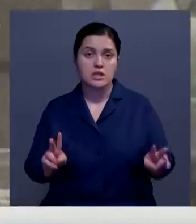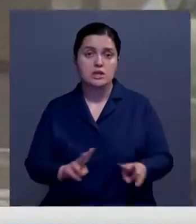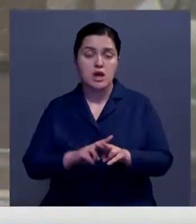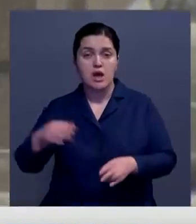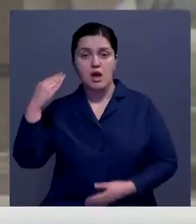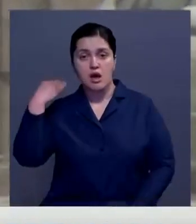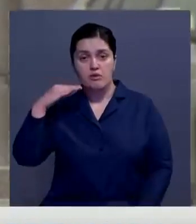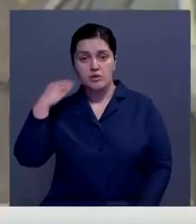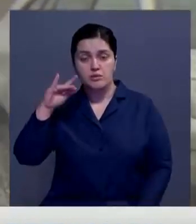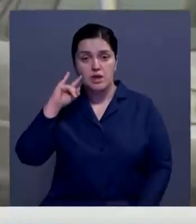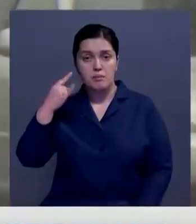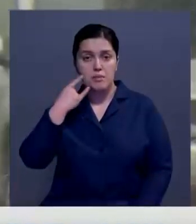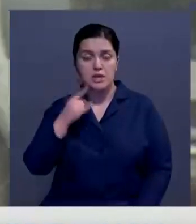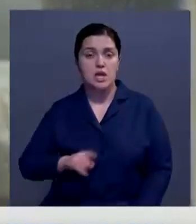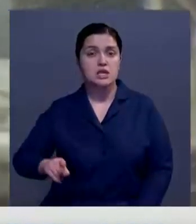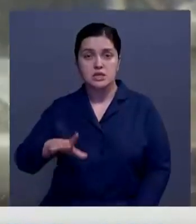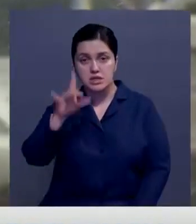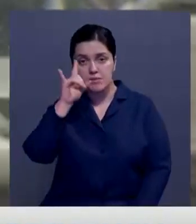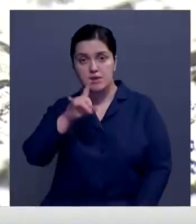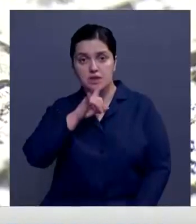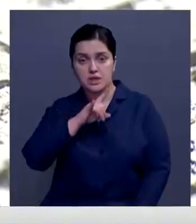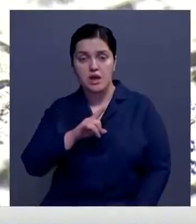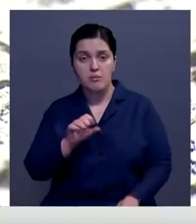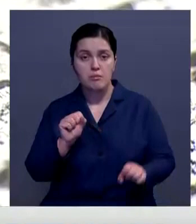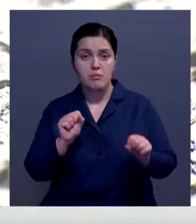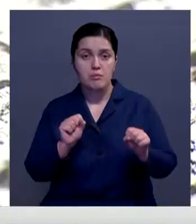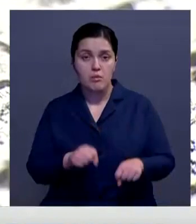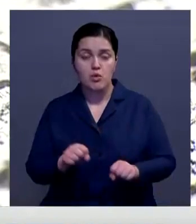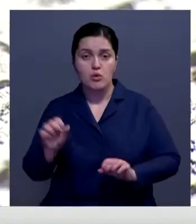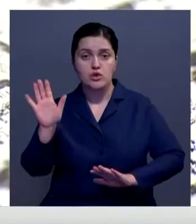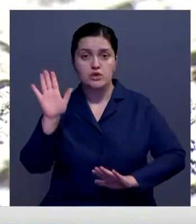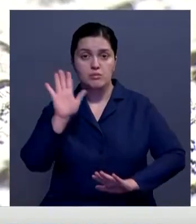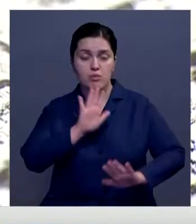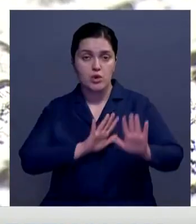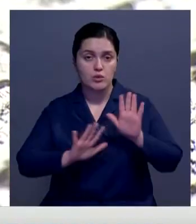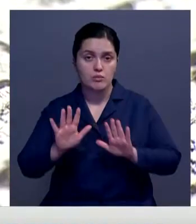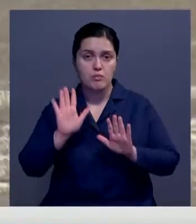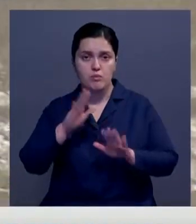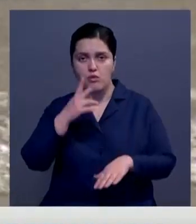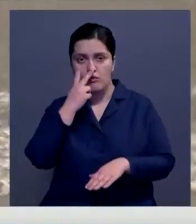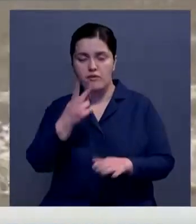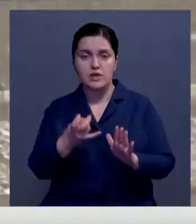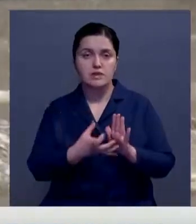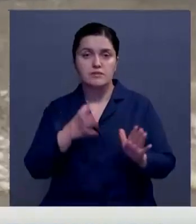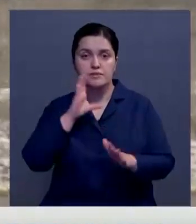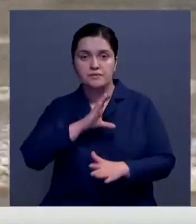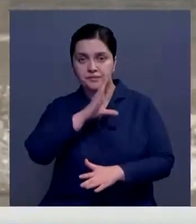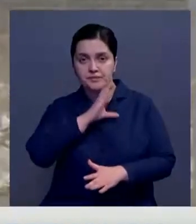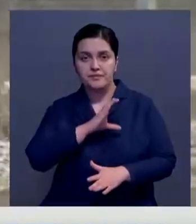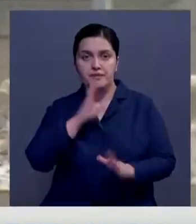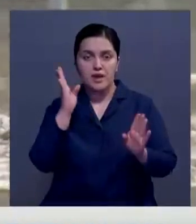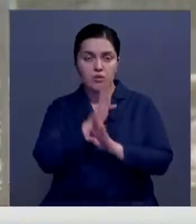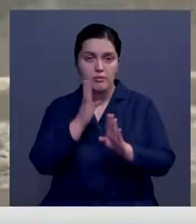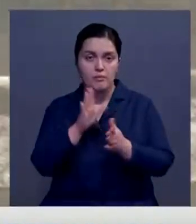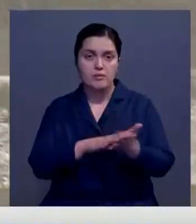столице. В Актюбинской, Павлодарской, Западно-Казахстанской области может быть туман. В северо-Казахстанской